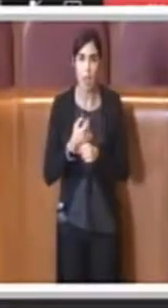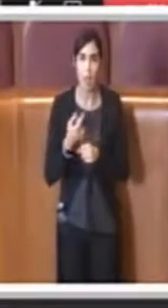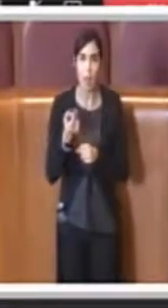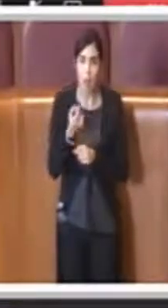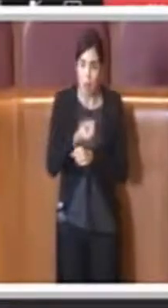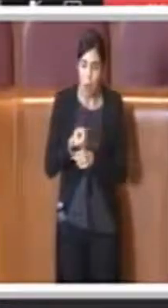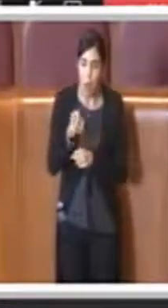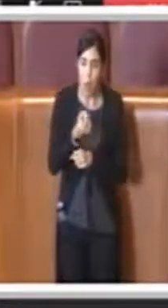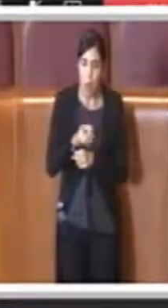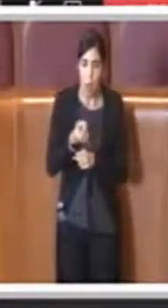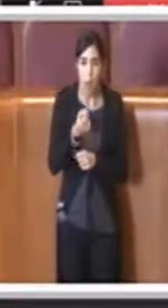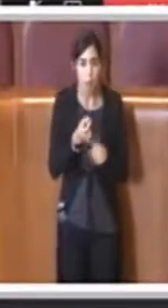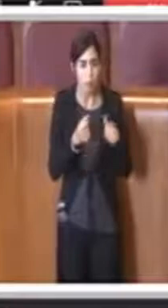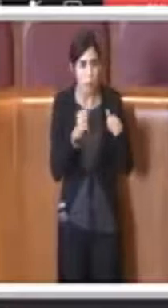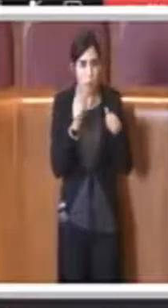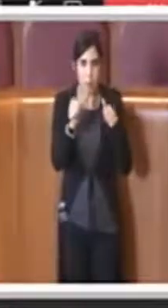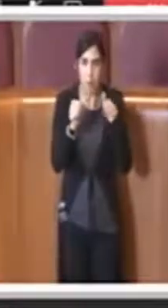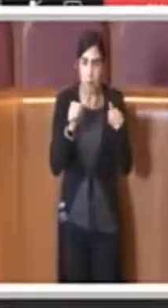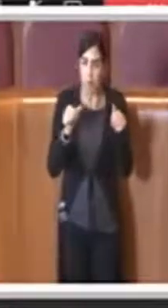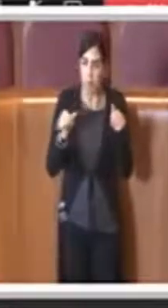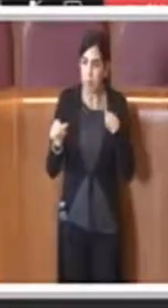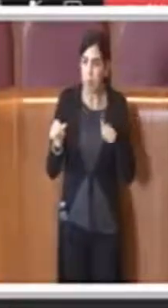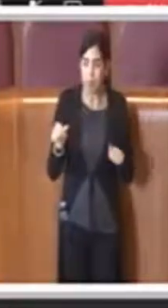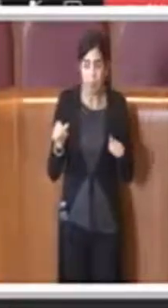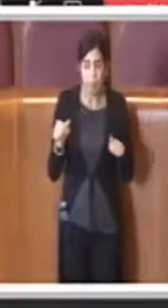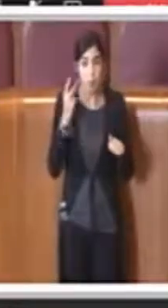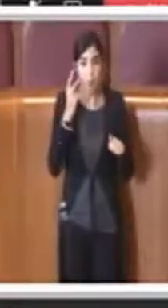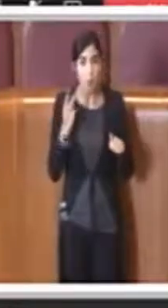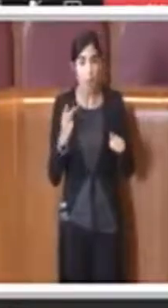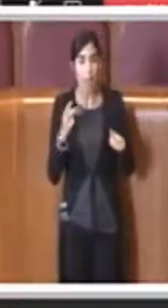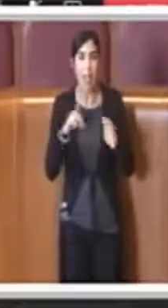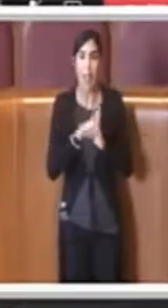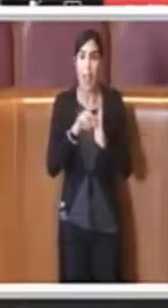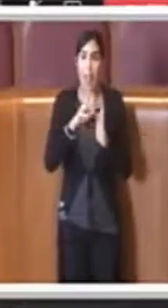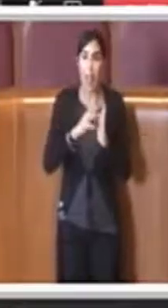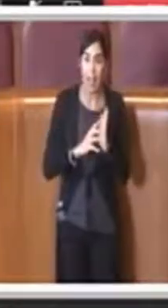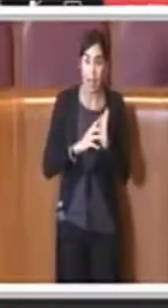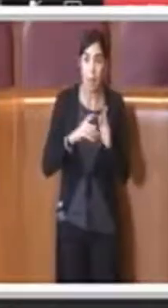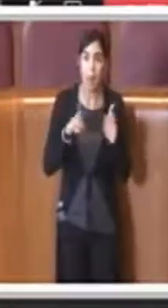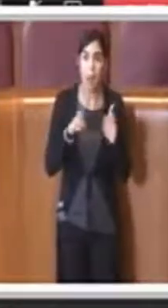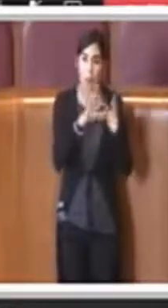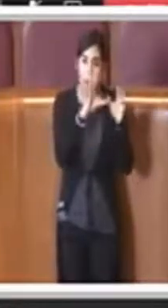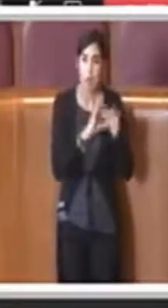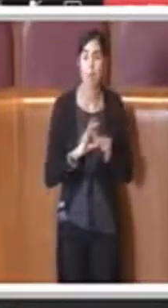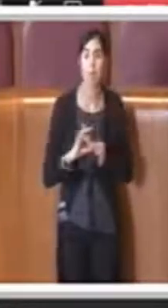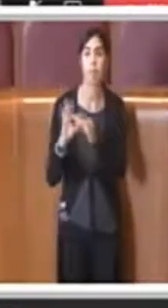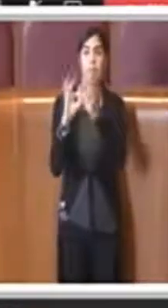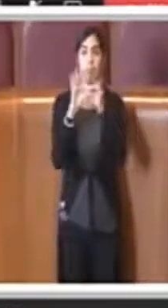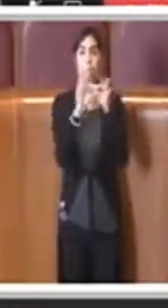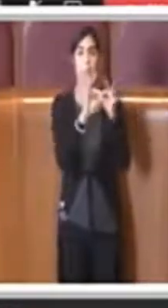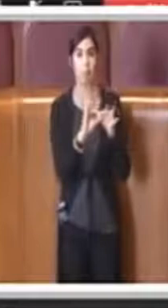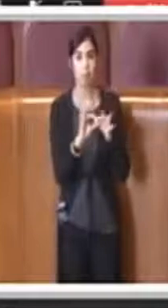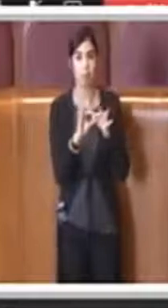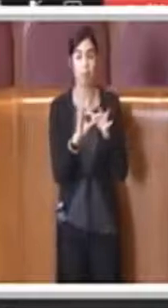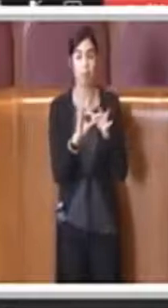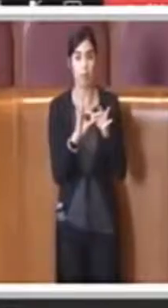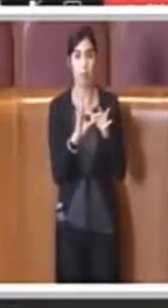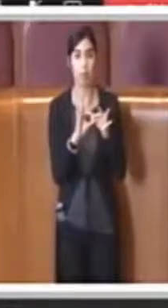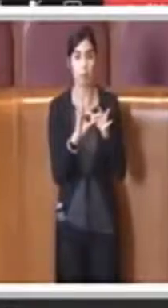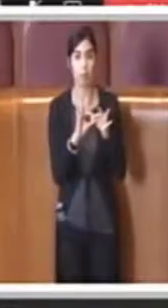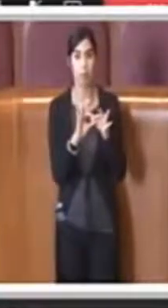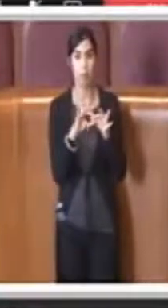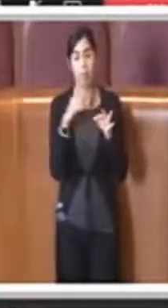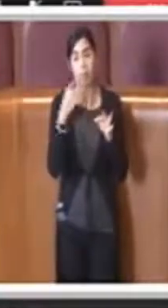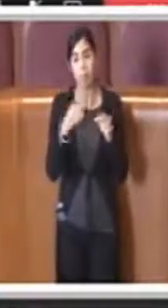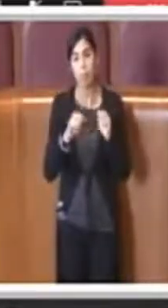trovano all'interno di questa delibera un po' un filo conduttore comune che potrà, come dire,